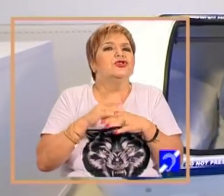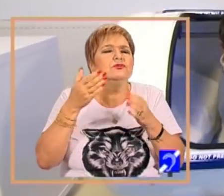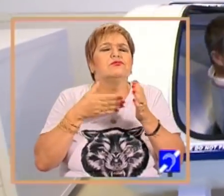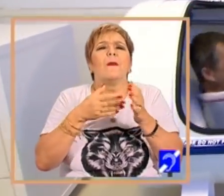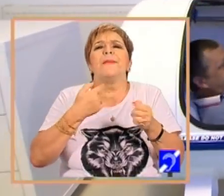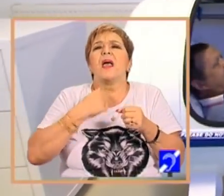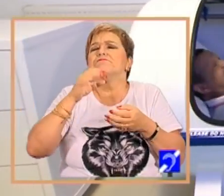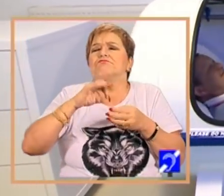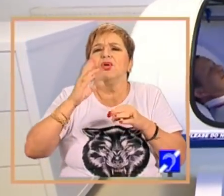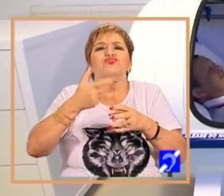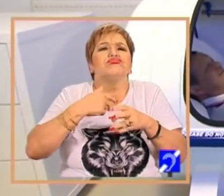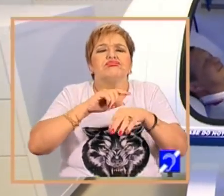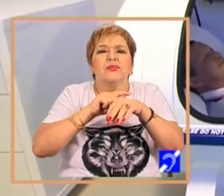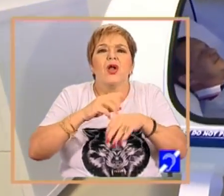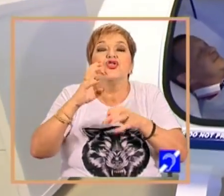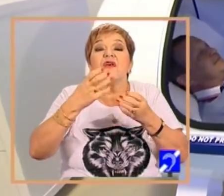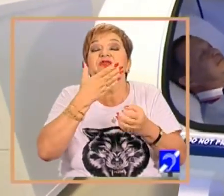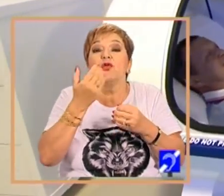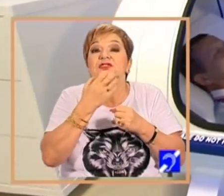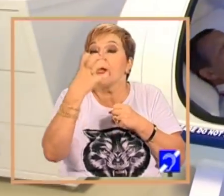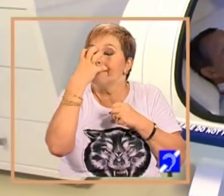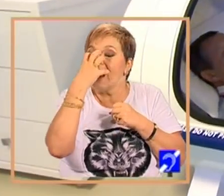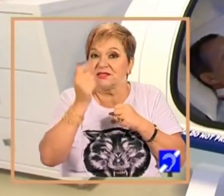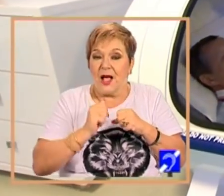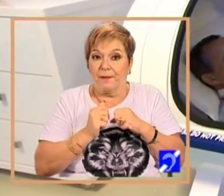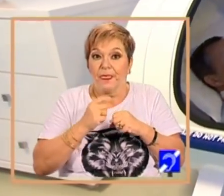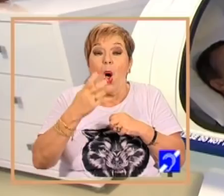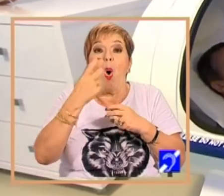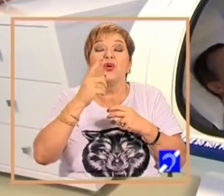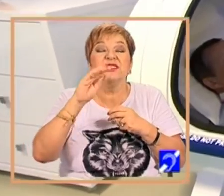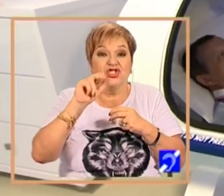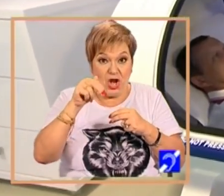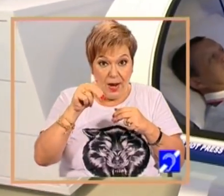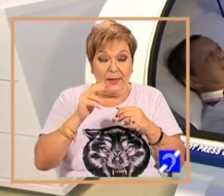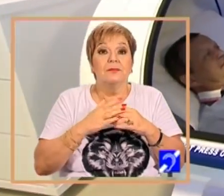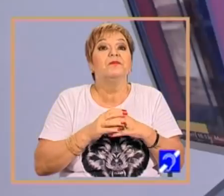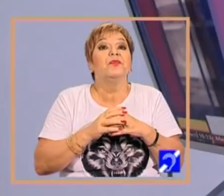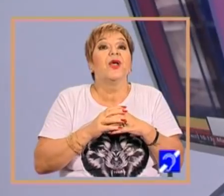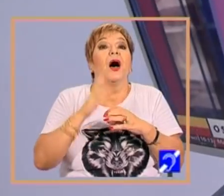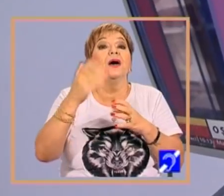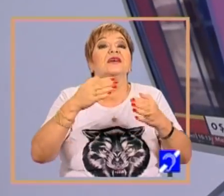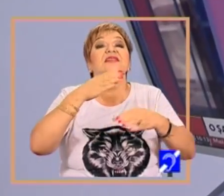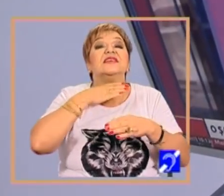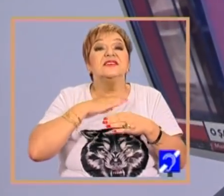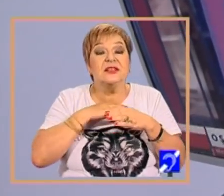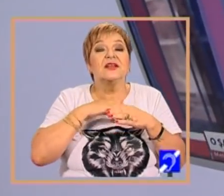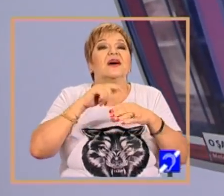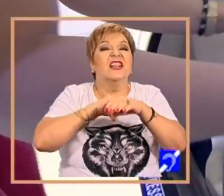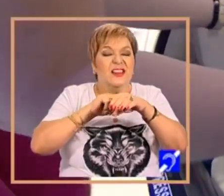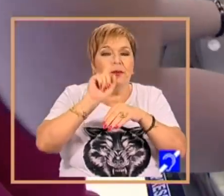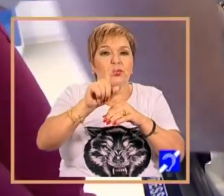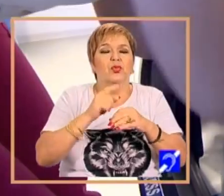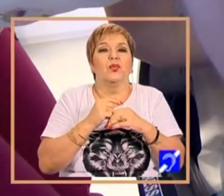litri pe minut folosind masca. Oxigenul de concentrație ridicată, inhalat în timpul presurizării,